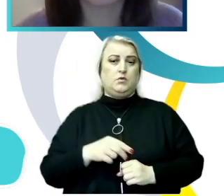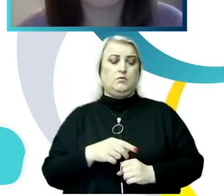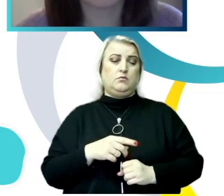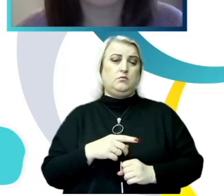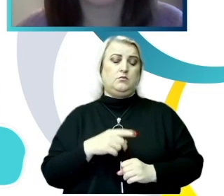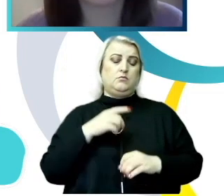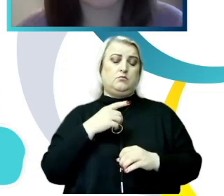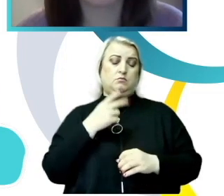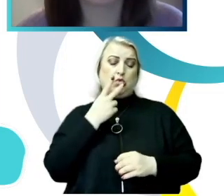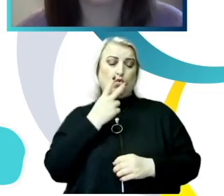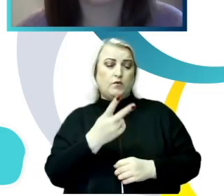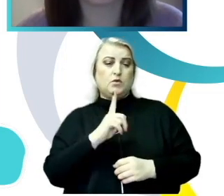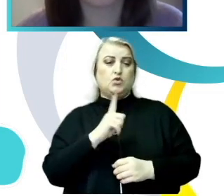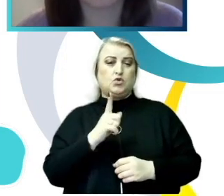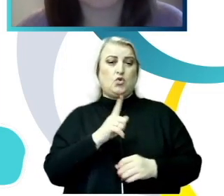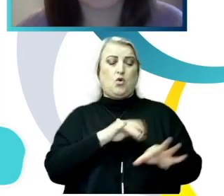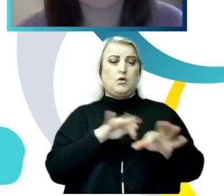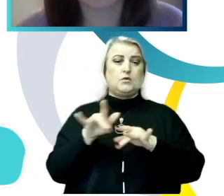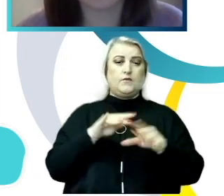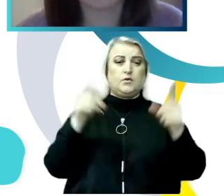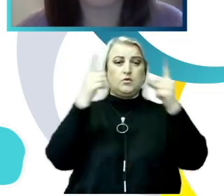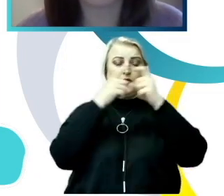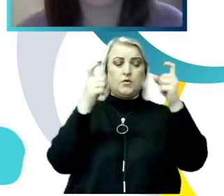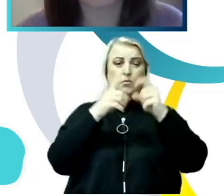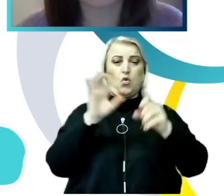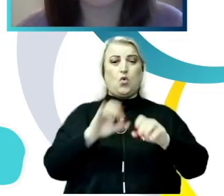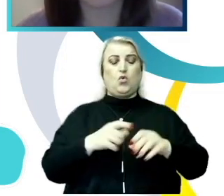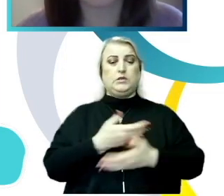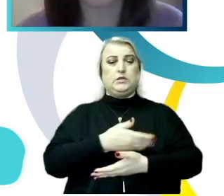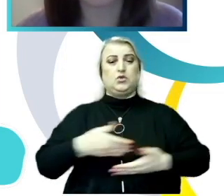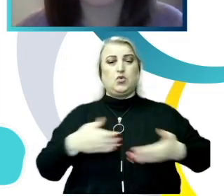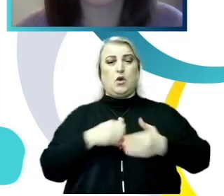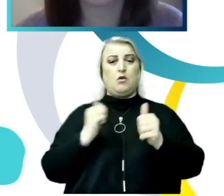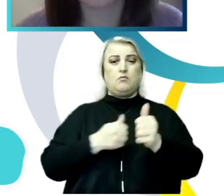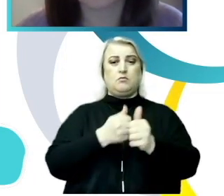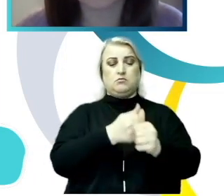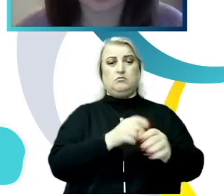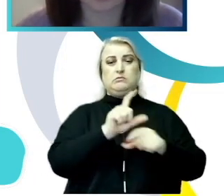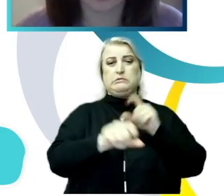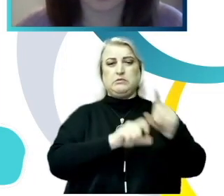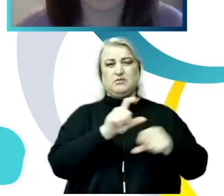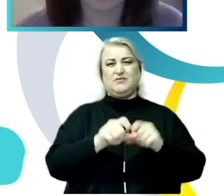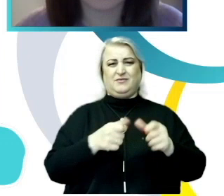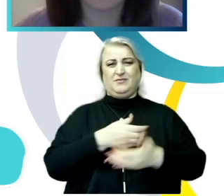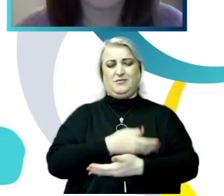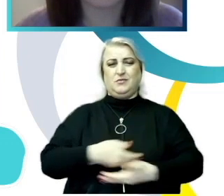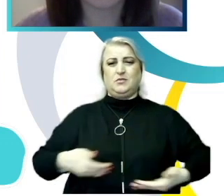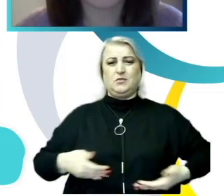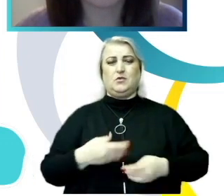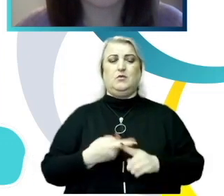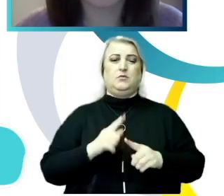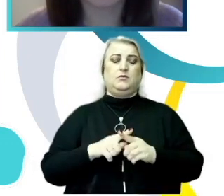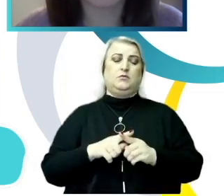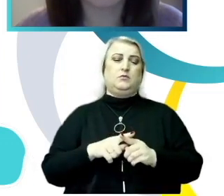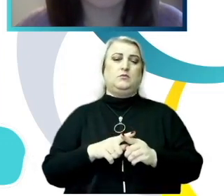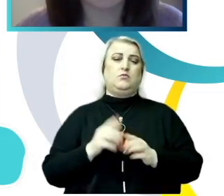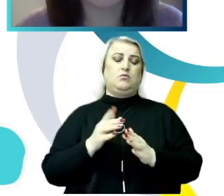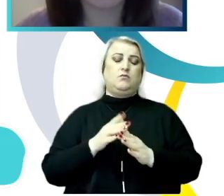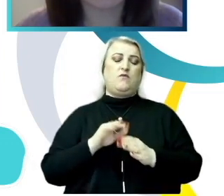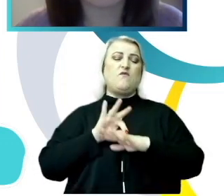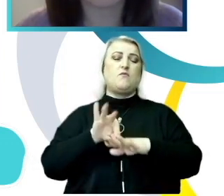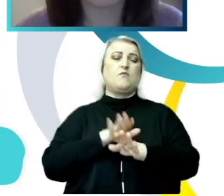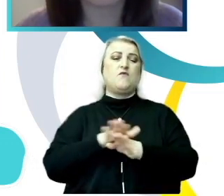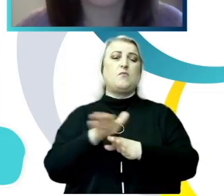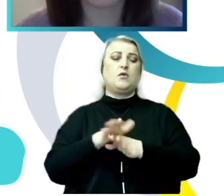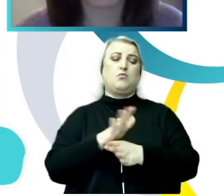activitățile de informare privind hărțuirea sexuală au fost organizate prepondereni de cadrele didactice. Practic, această opțiune a